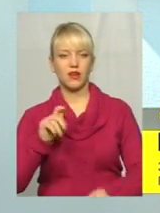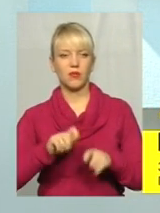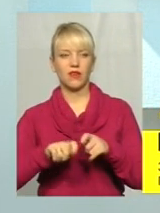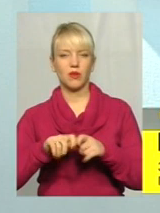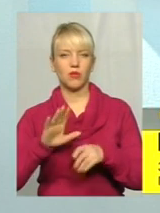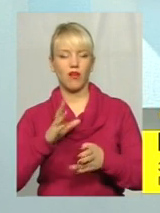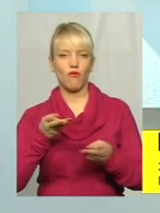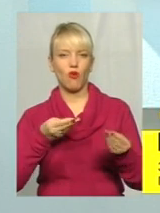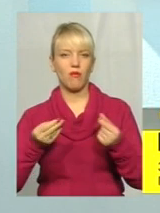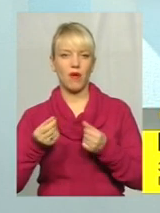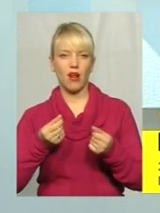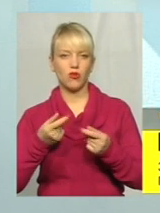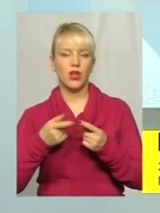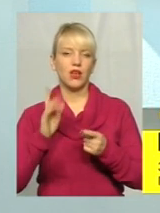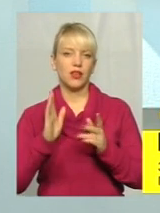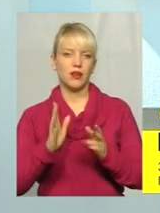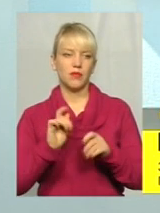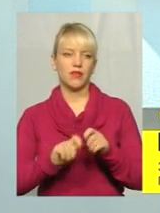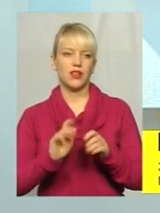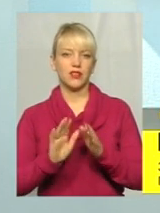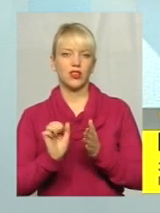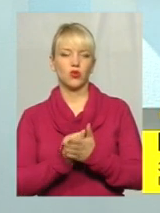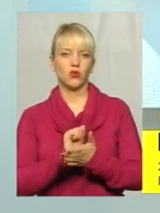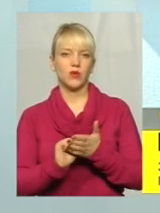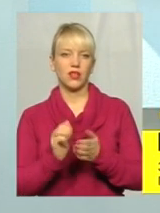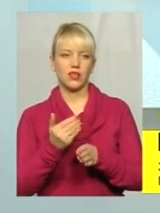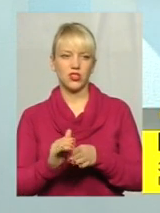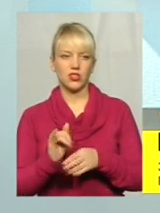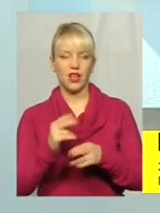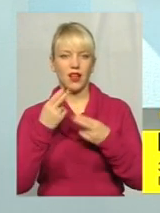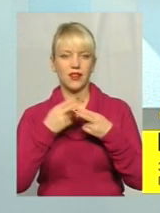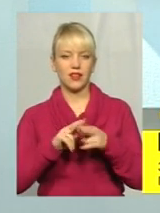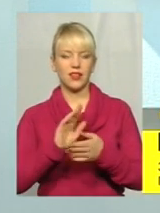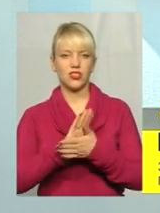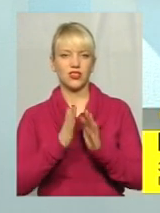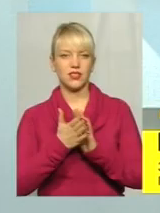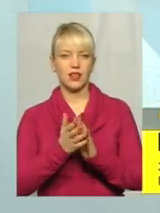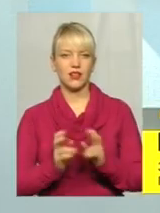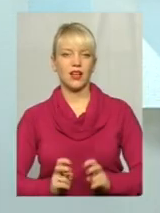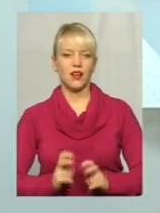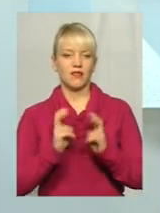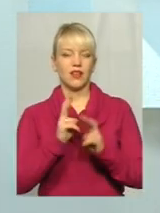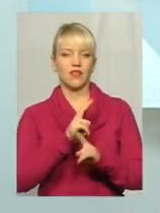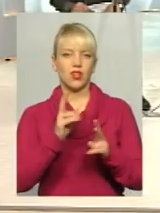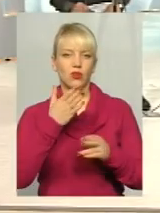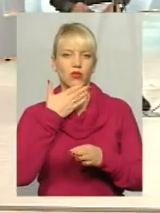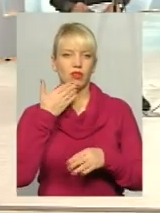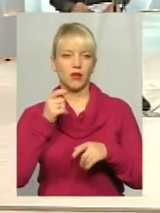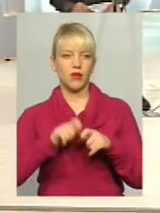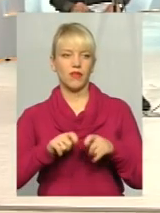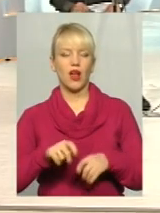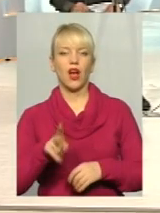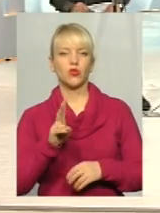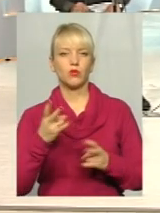формальною, перевірялись тільки документальна частина. Технічний стан ліфтів ніхто не перевіряв. А хто має перевіряти цей